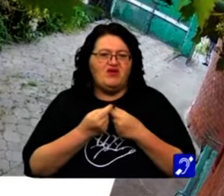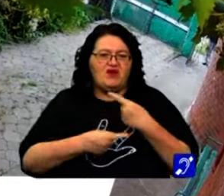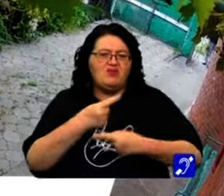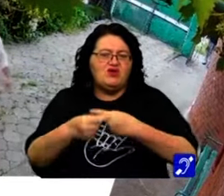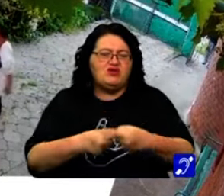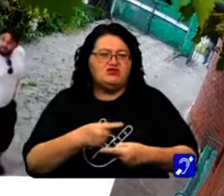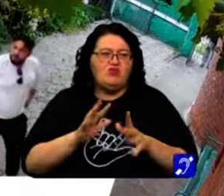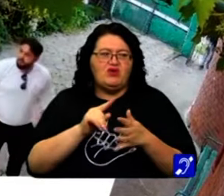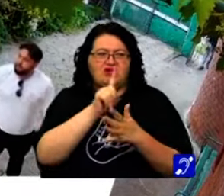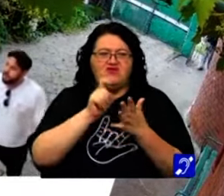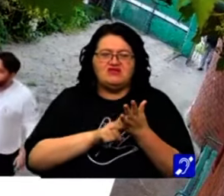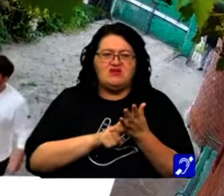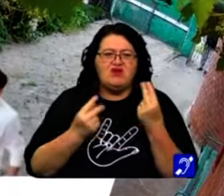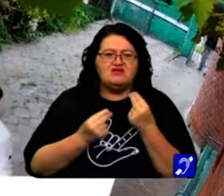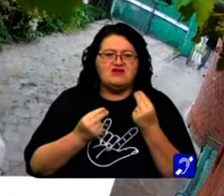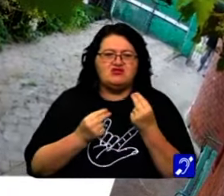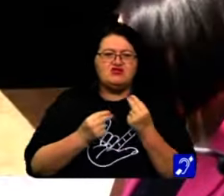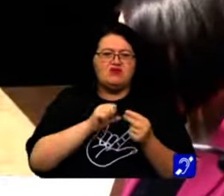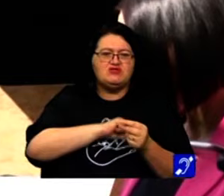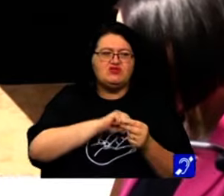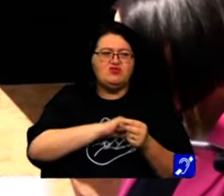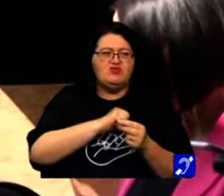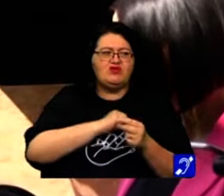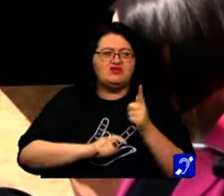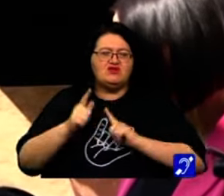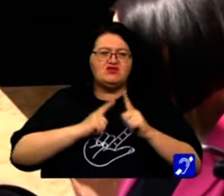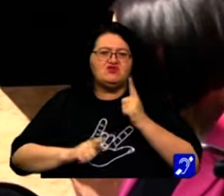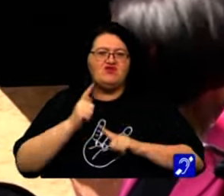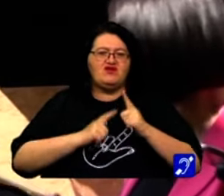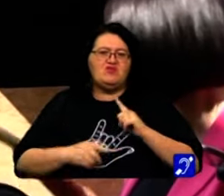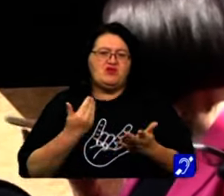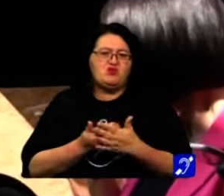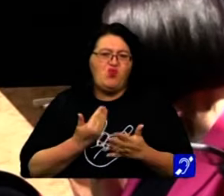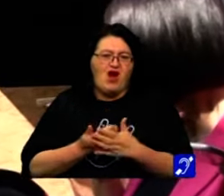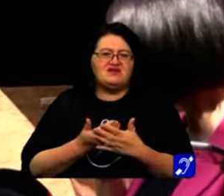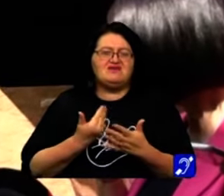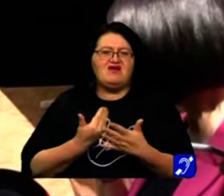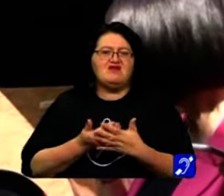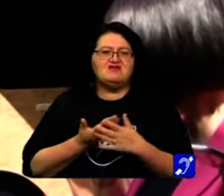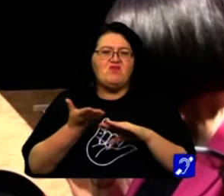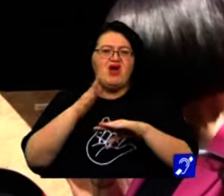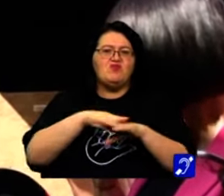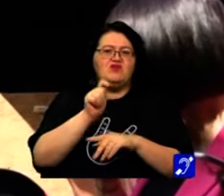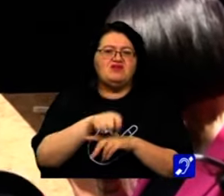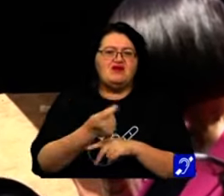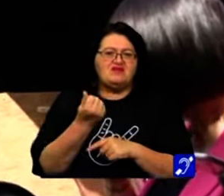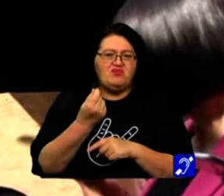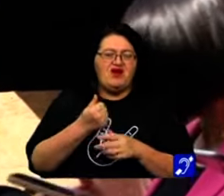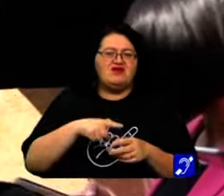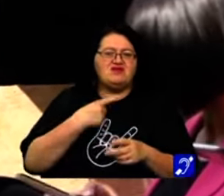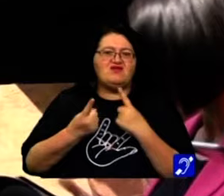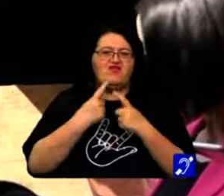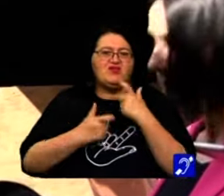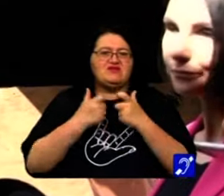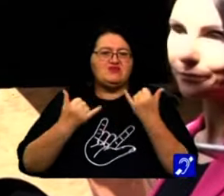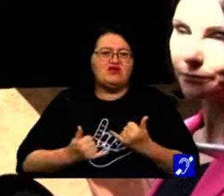Probabil vă întrebați de ce am suportat acest calvar. De aceea, pentru că este mai mult decât bani, este